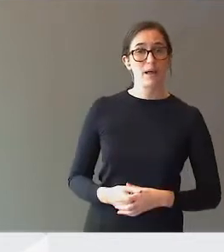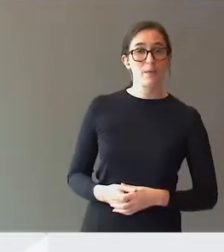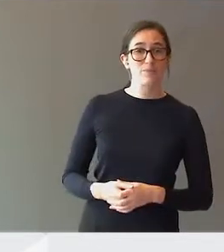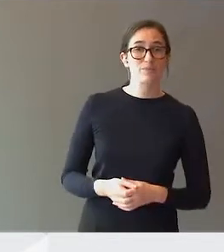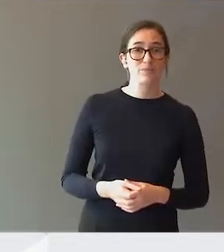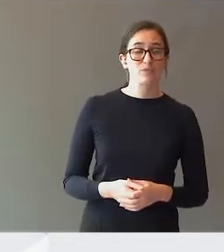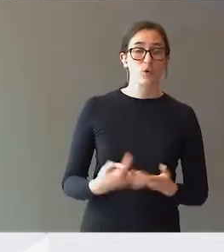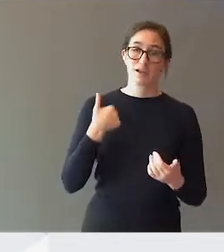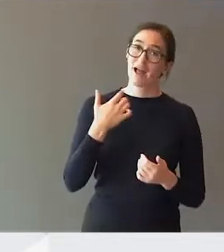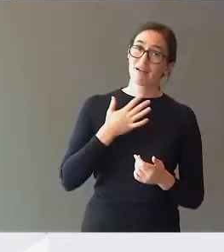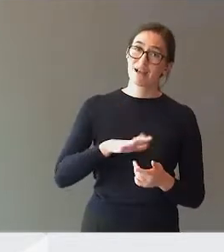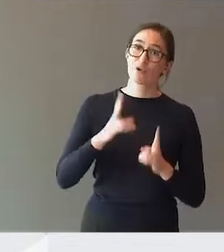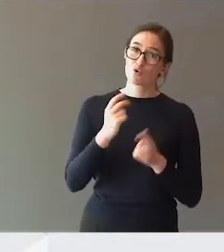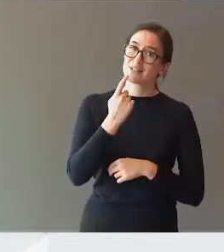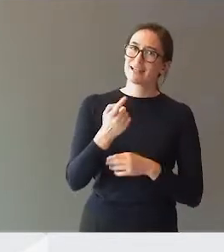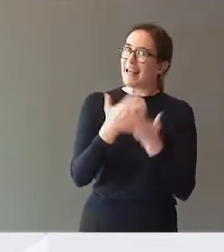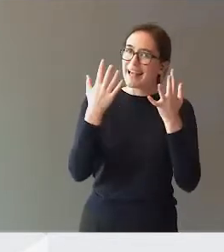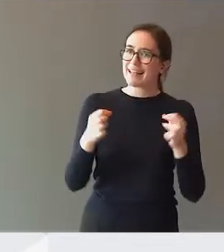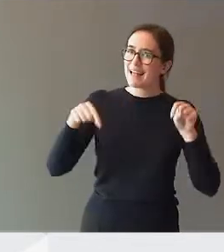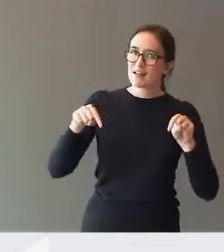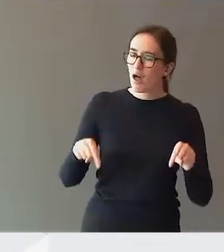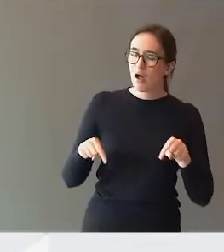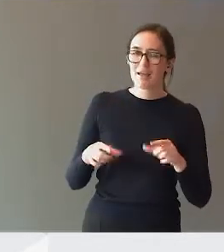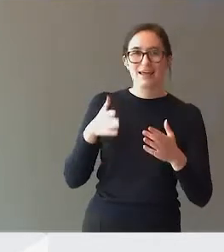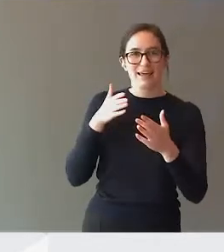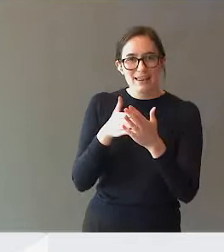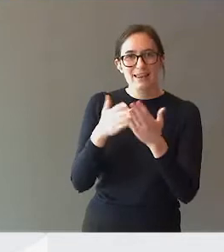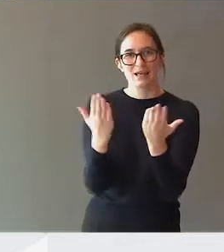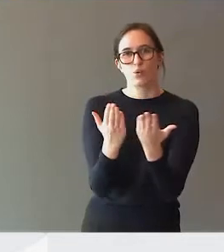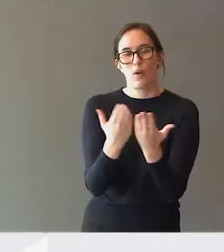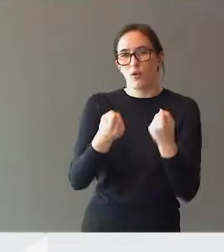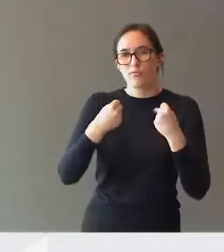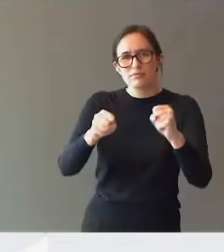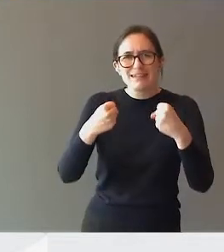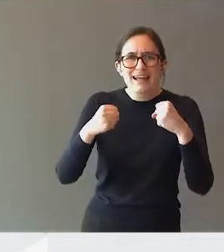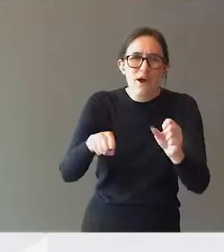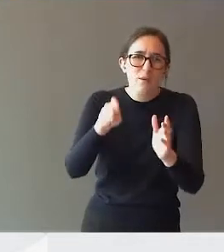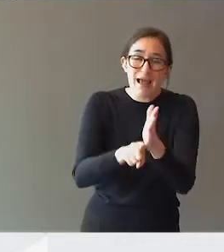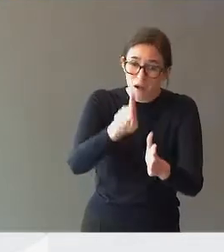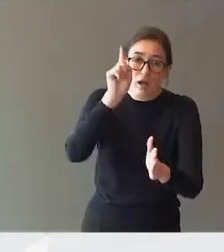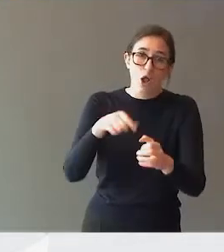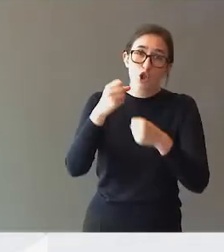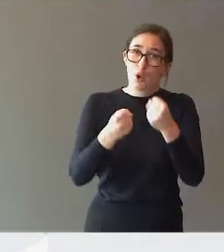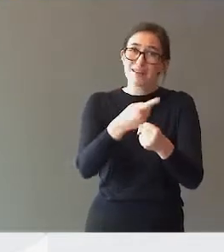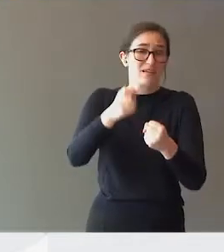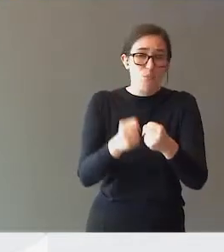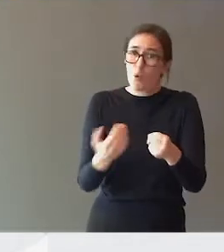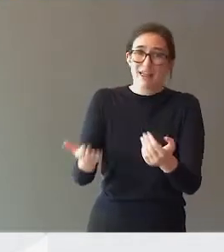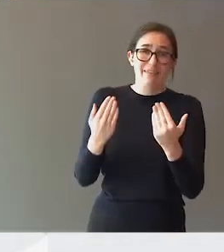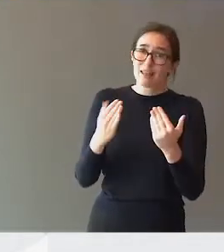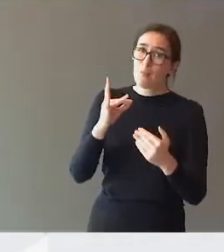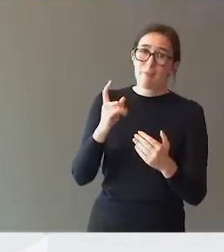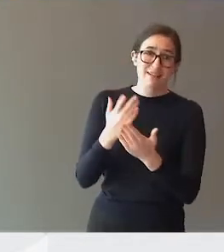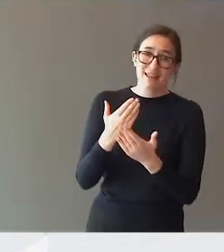Og så vil jeg også si at det er ingenting i dag som hindrer skolen å sette inn tiltak med en gang. De må ikke vente på PP-tjenesten.